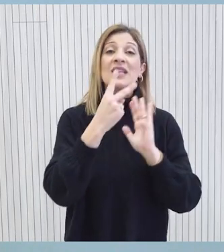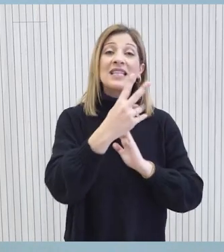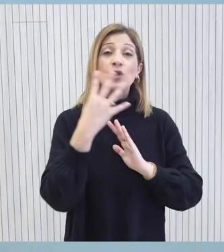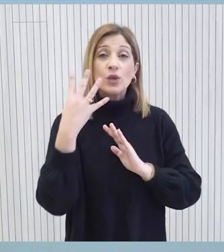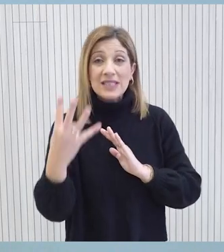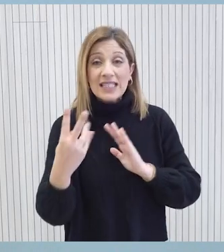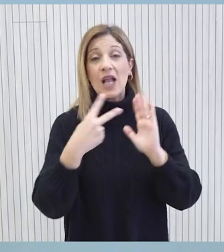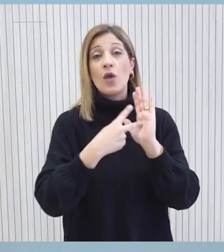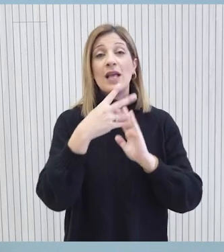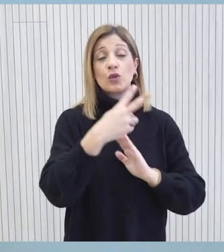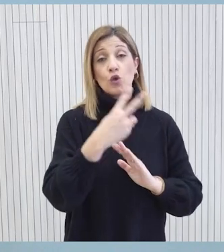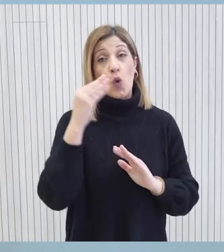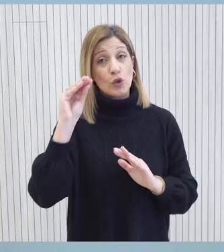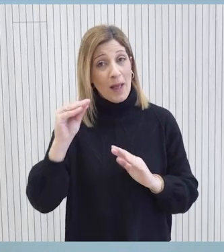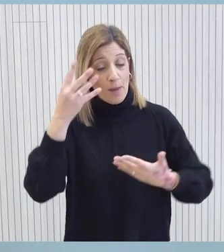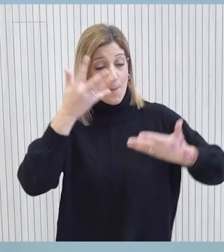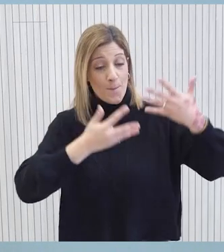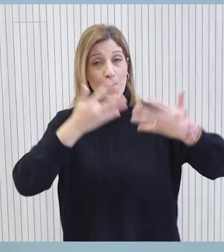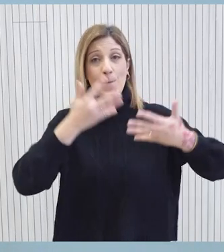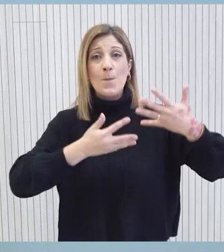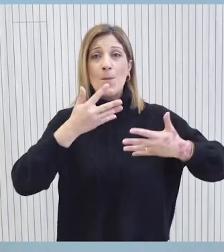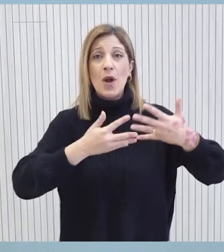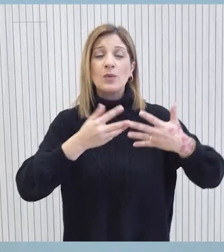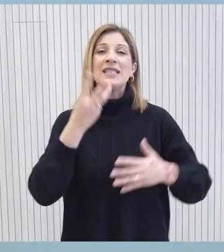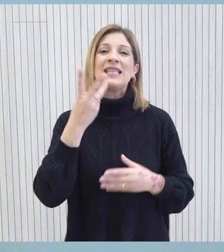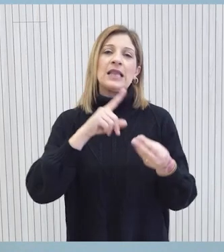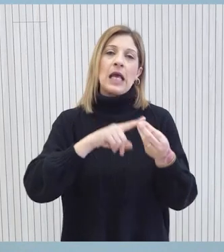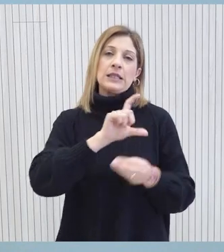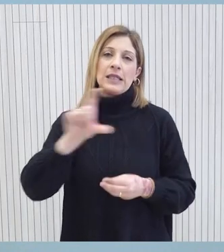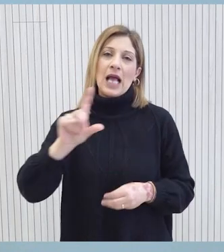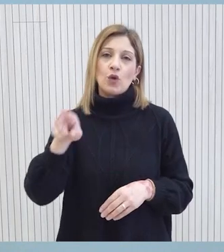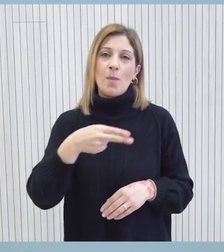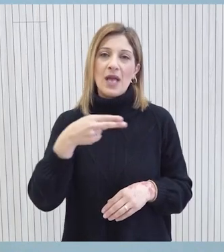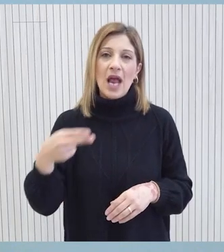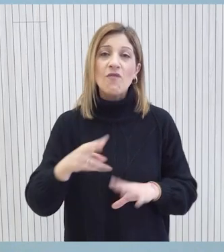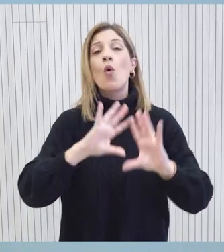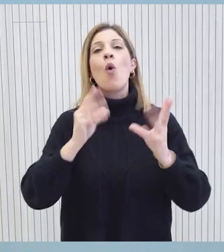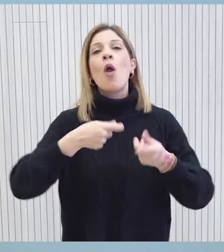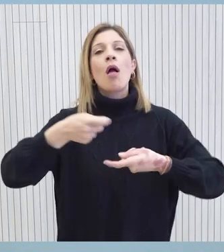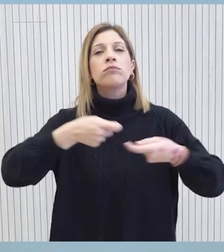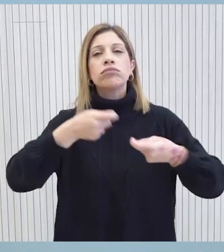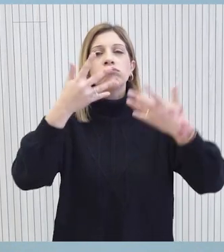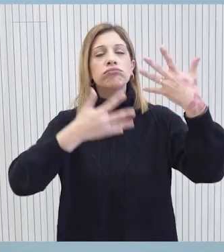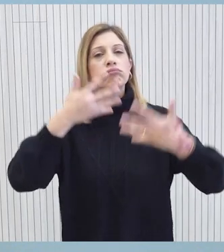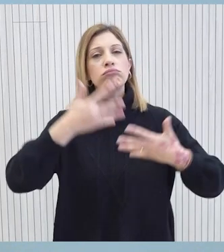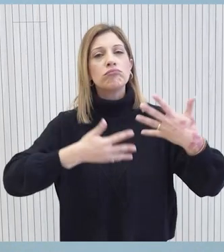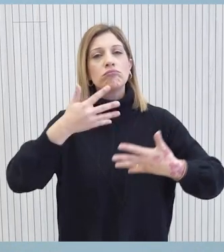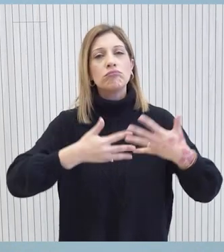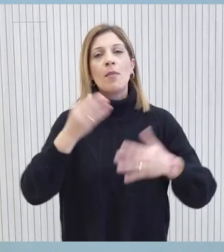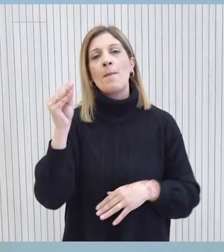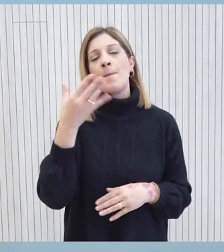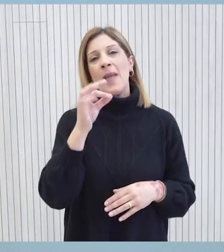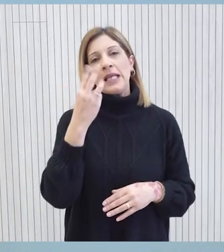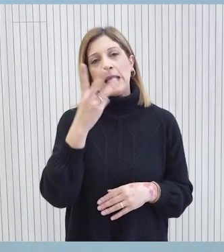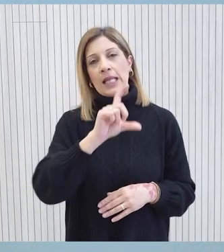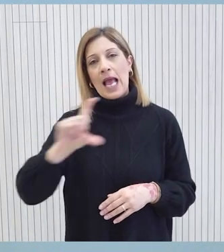-2025 και ο προεπολογισμός της ανέρχεται στα 36 εκατομμύρια ευρώ με τον συνολικό προεπολογισμό του σχεδίου να ανέρχεται σε 53